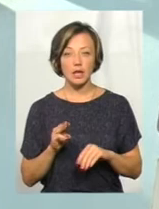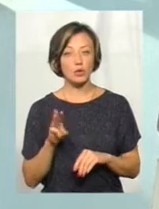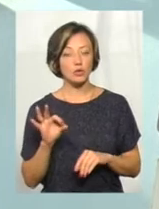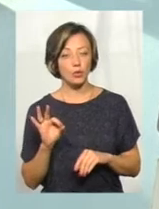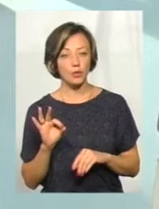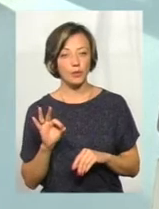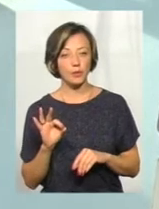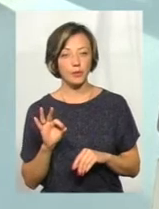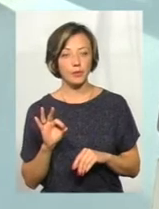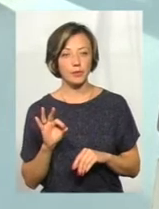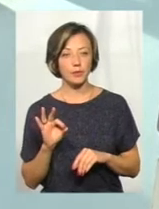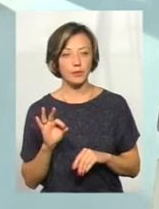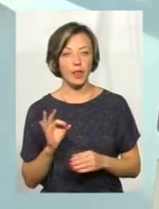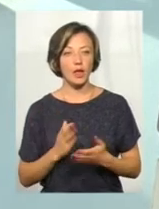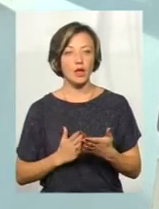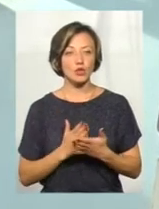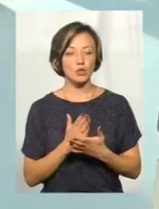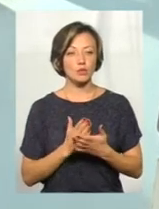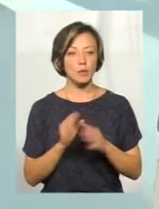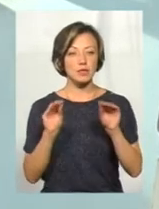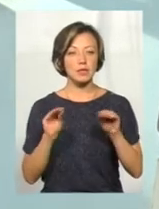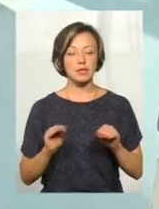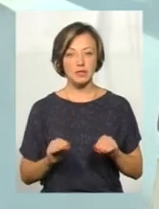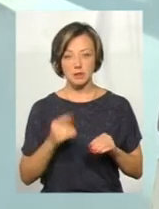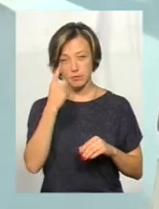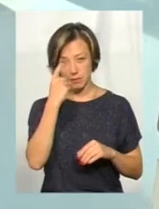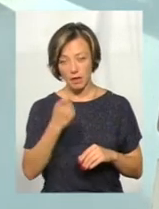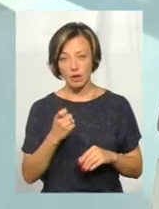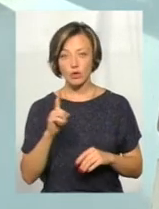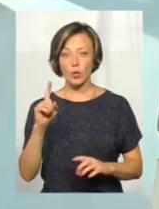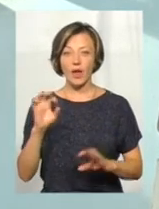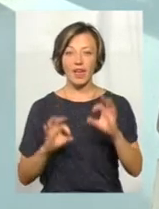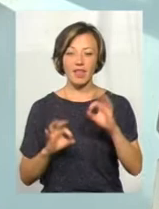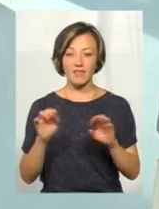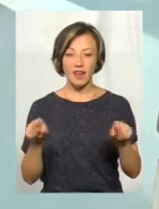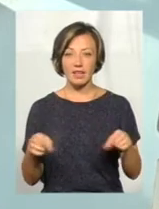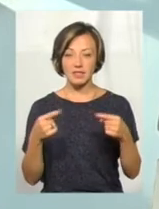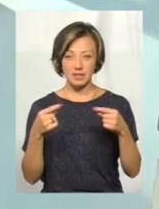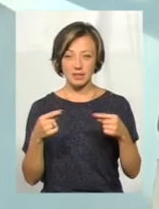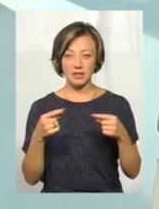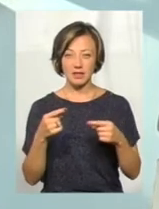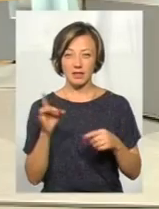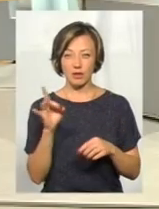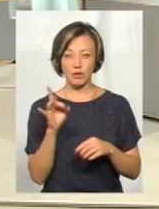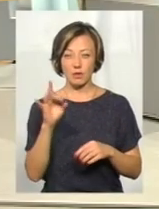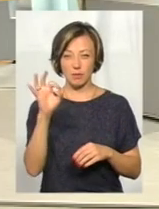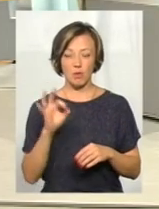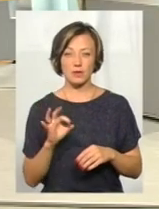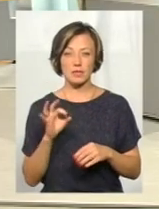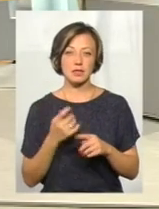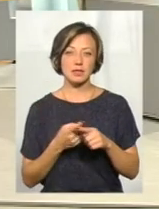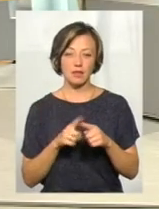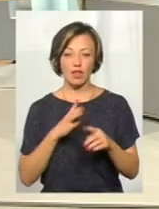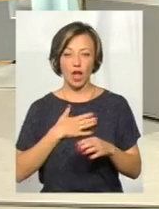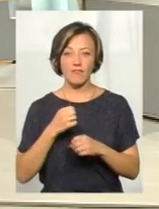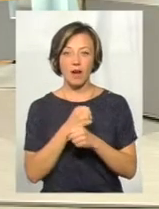служба статистики нам говорить, що інфляційний індекс саме в фармацевтичній галузі, він,